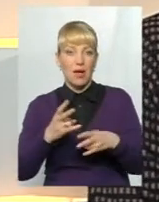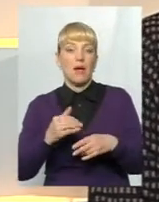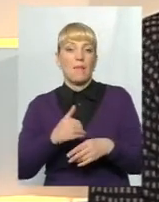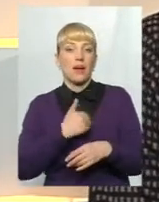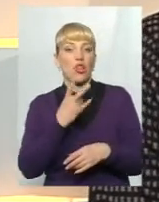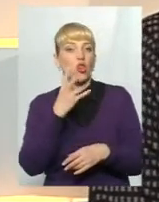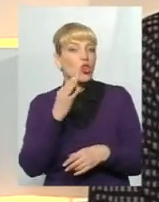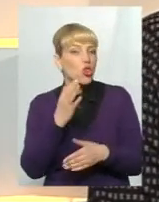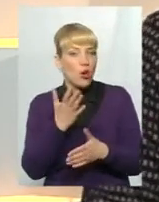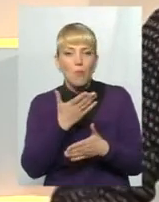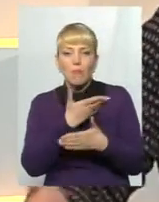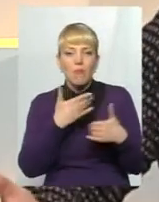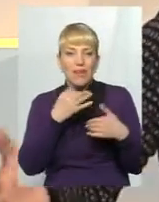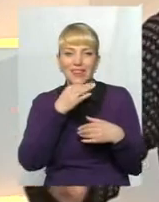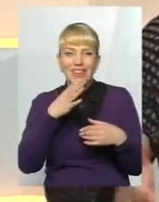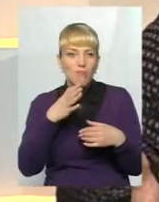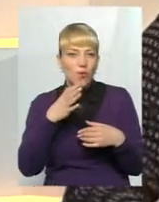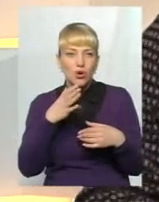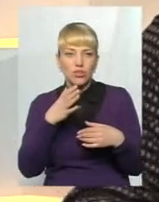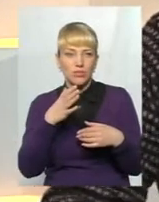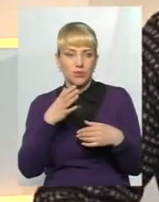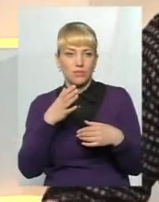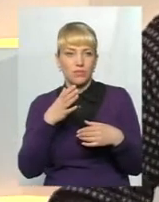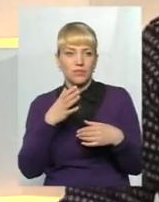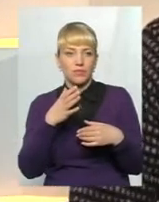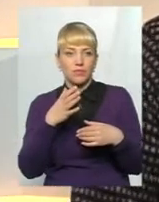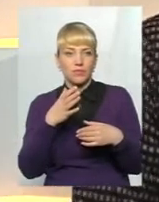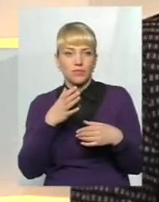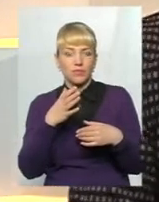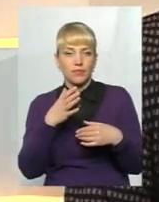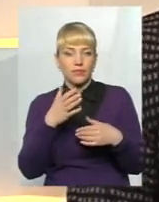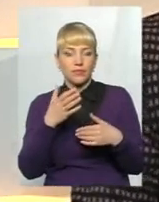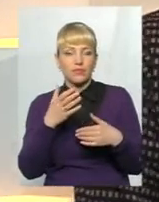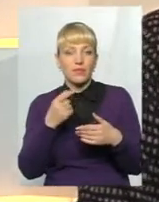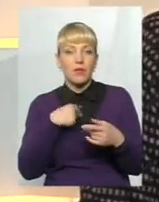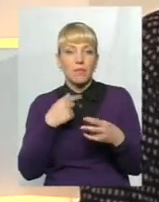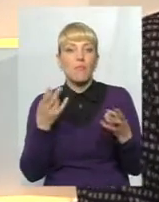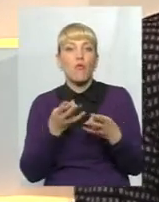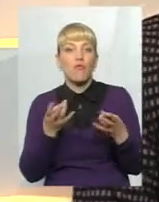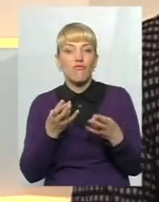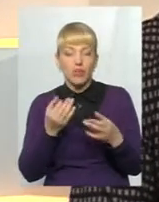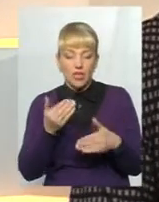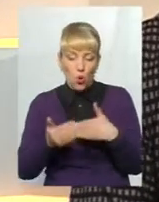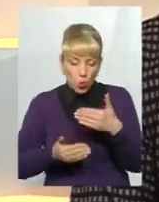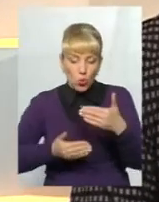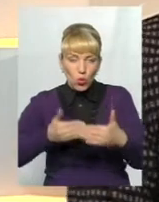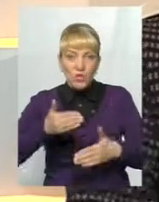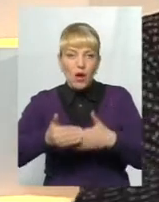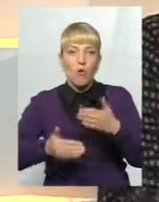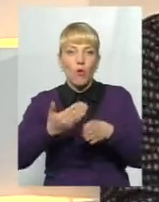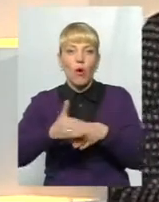але ми маємо йти крок за кроком.